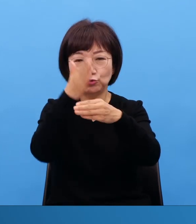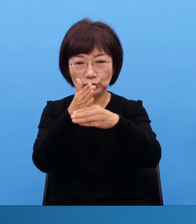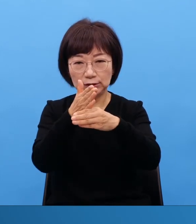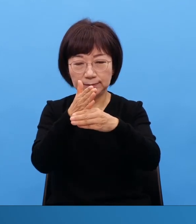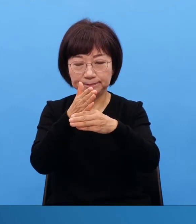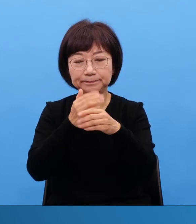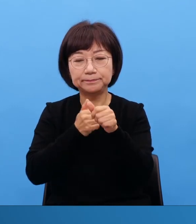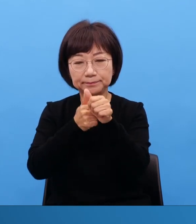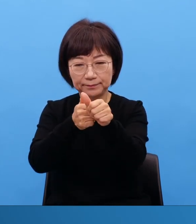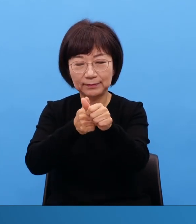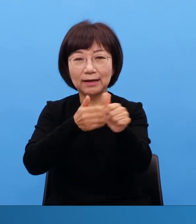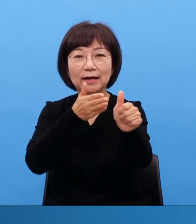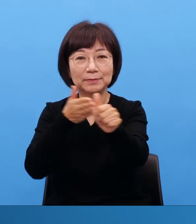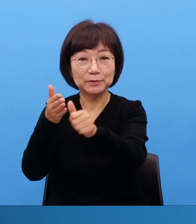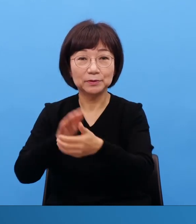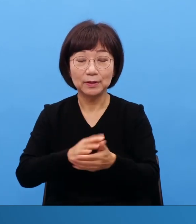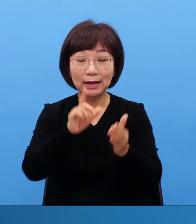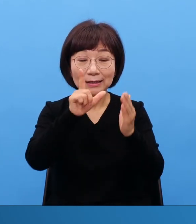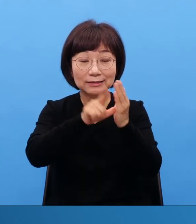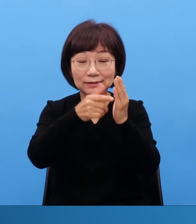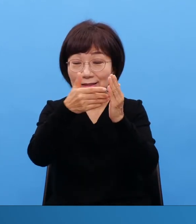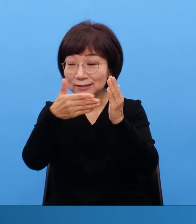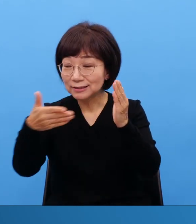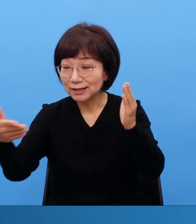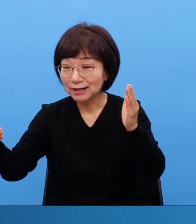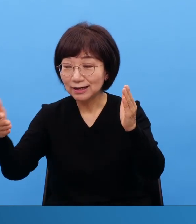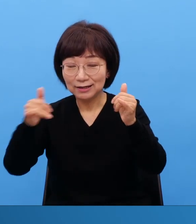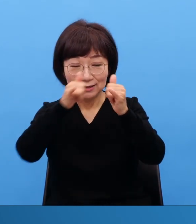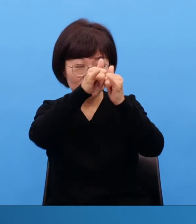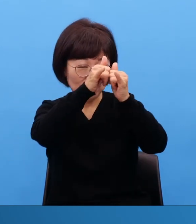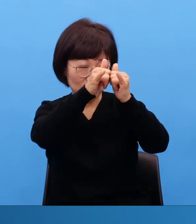지나고 나면 다 압니다. 역사 지나면 다 알아요